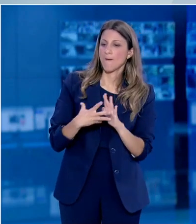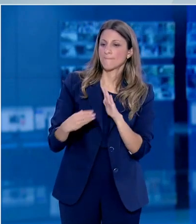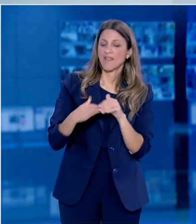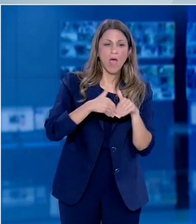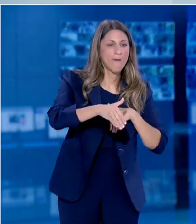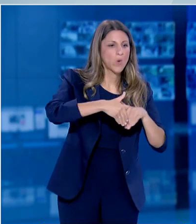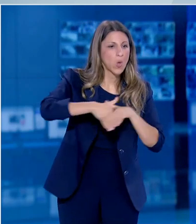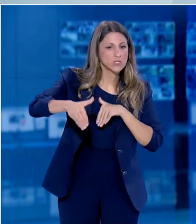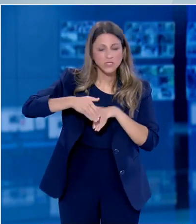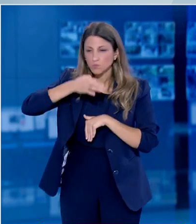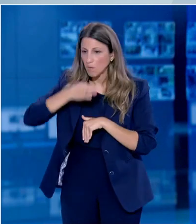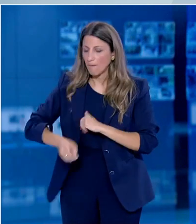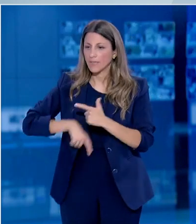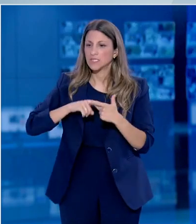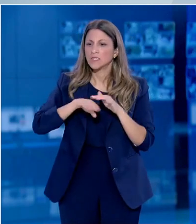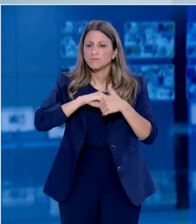στήρηση της απόστασης